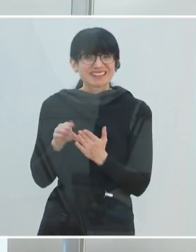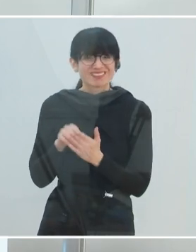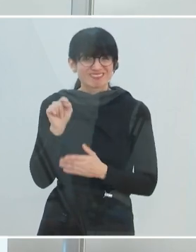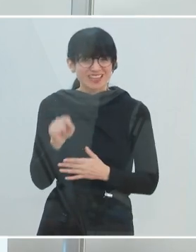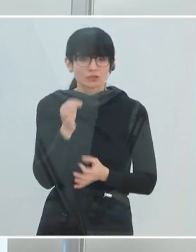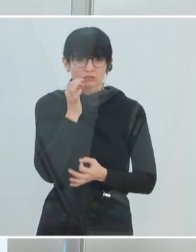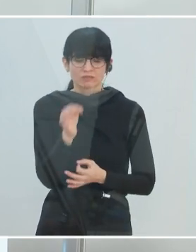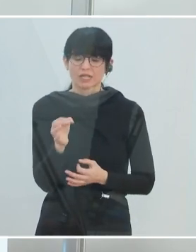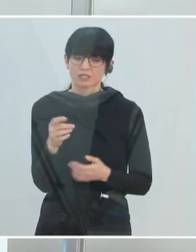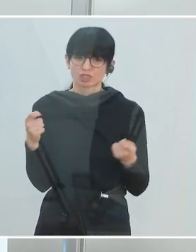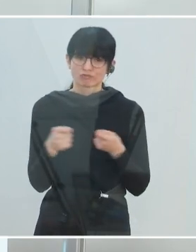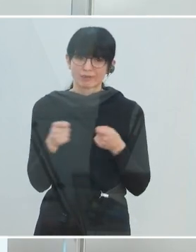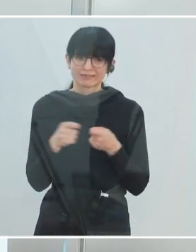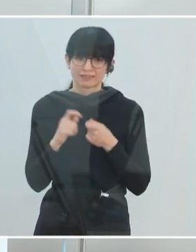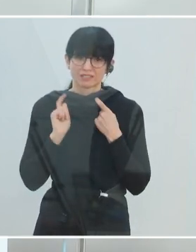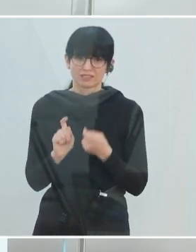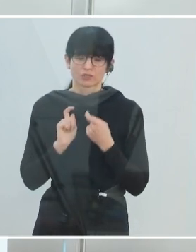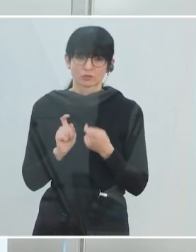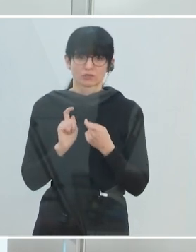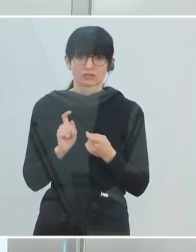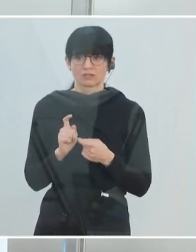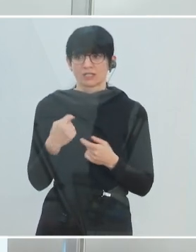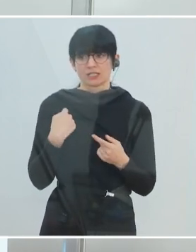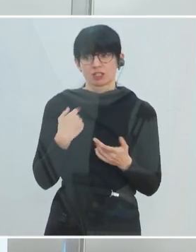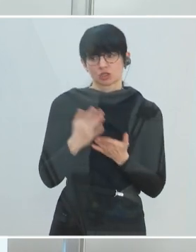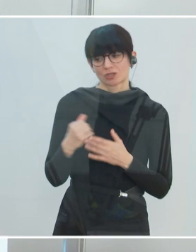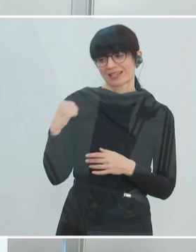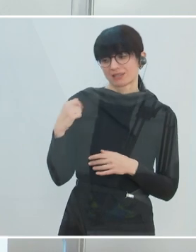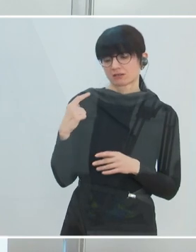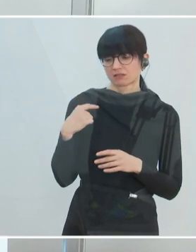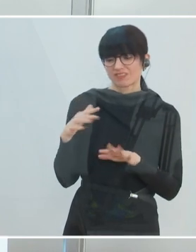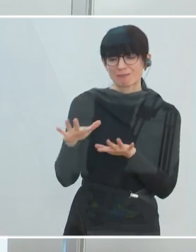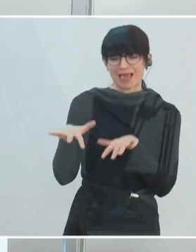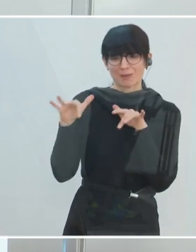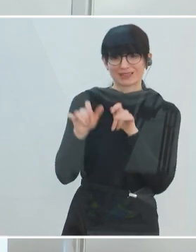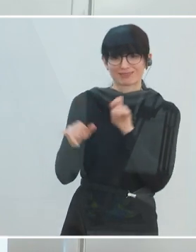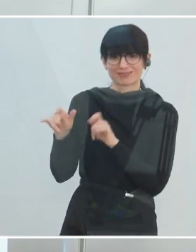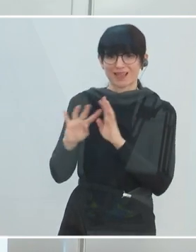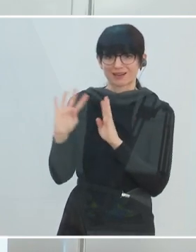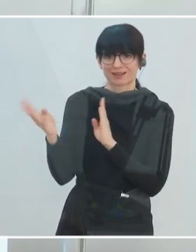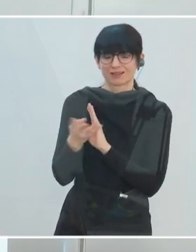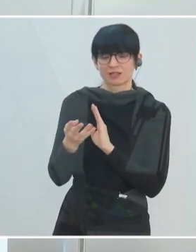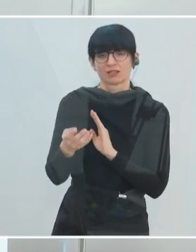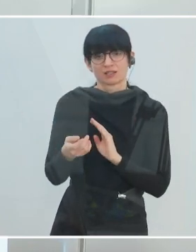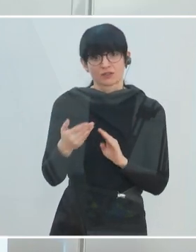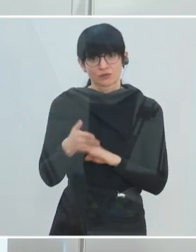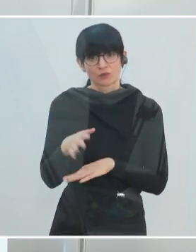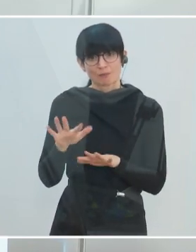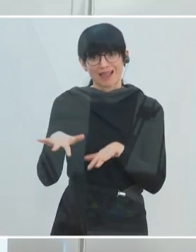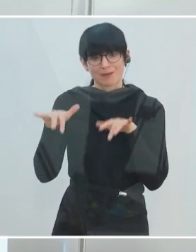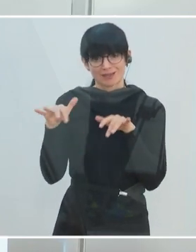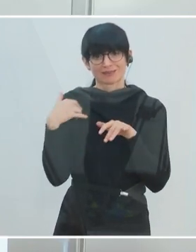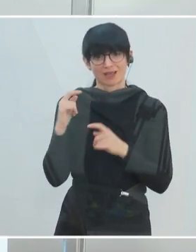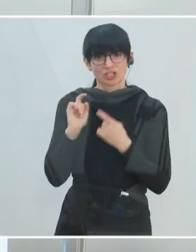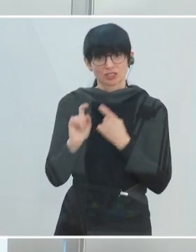spannender Diskurs. Ich habe gestern schon mit ersten Parlamentariern auch Gespräche geführt, dass das ein gutes, wichtiges Thema auch für den parlamentarischen